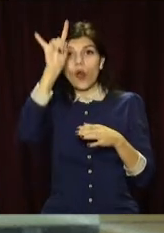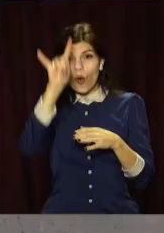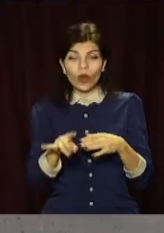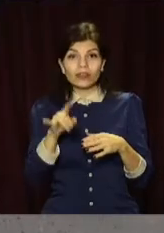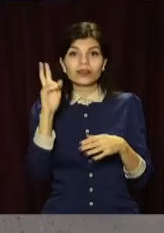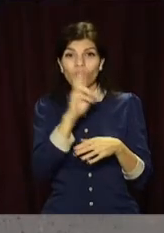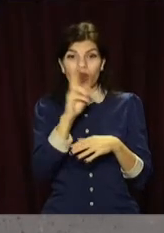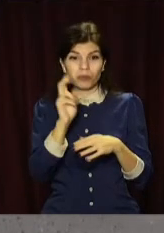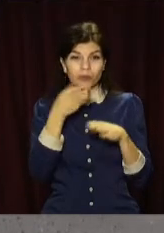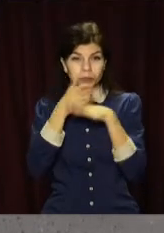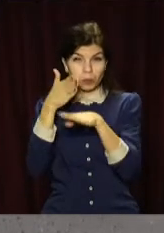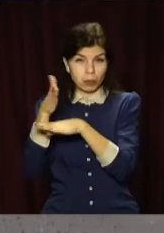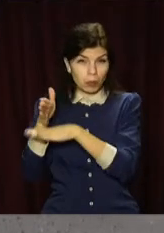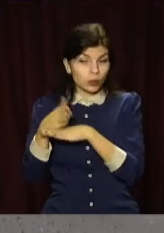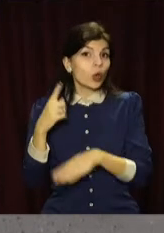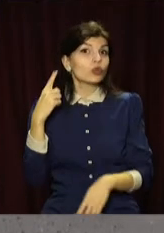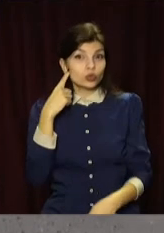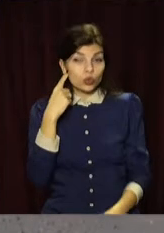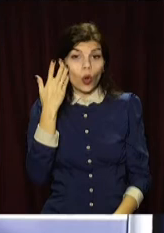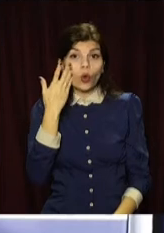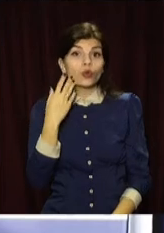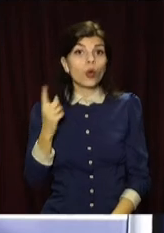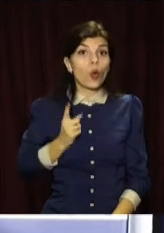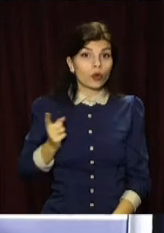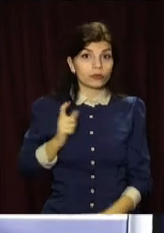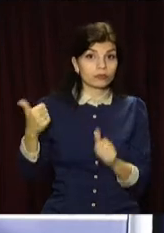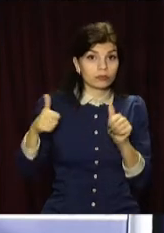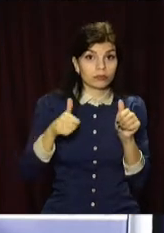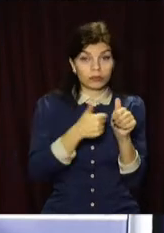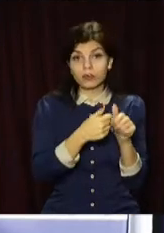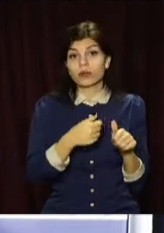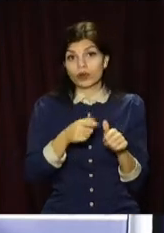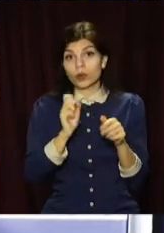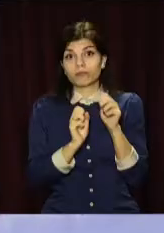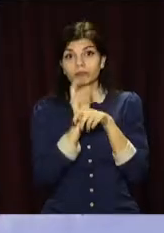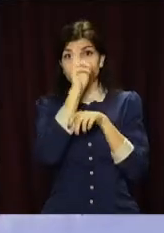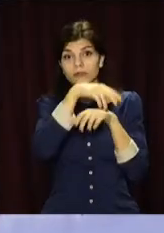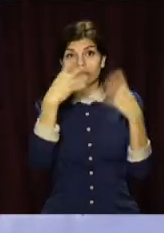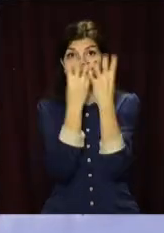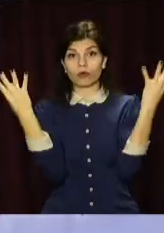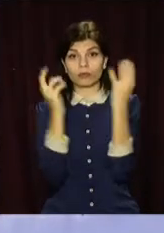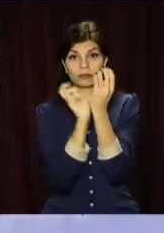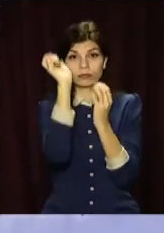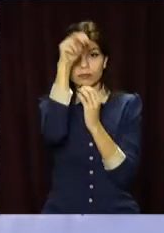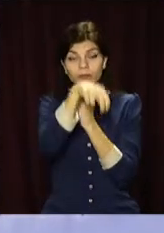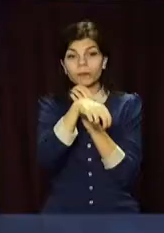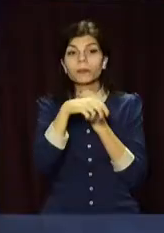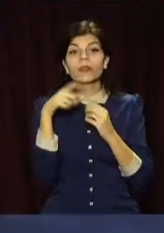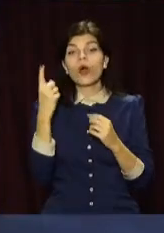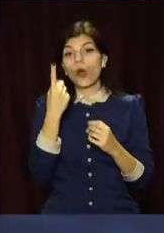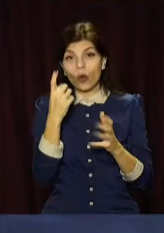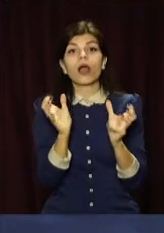громадського транспорту, а коли почули, що наближається охорона, дриминули за огорожу. Одного хулігана транспортники